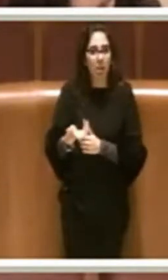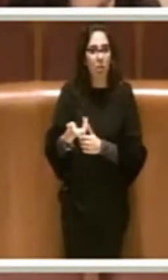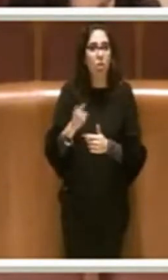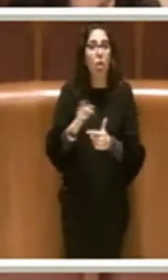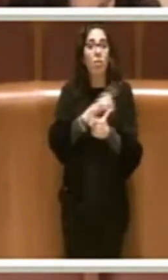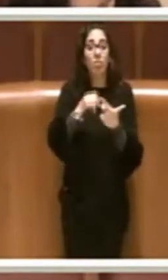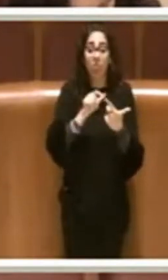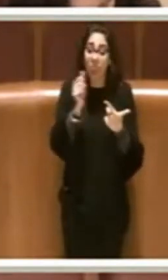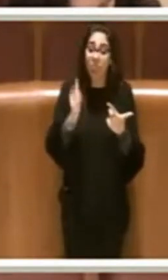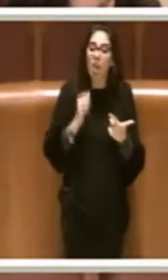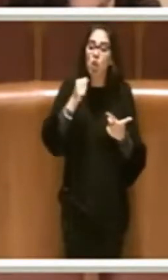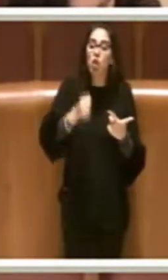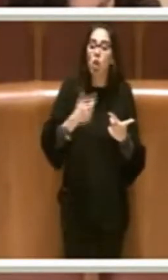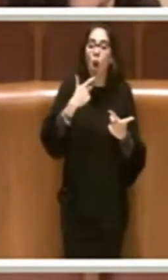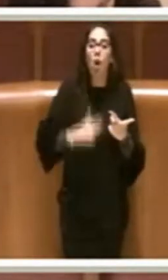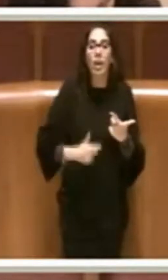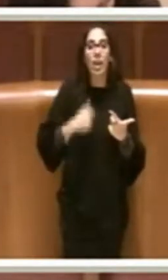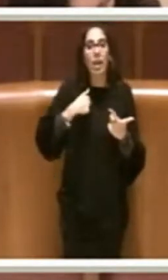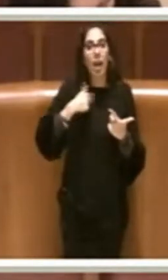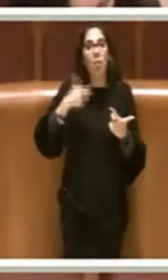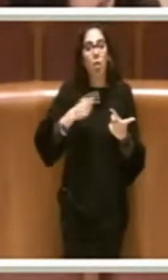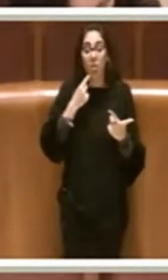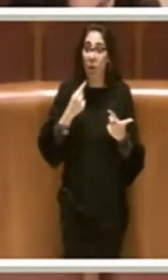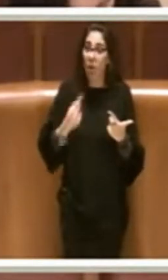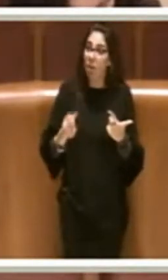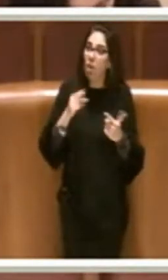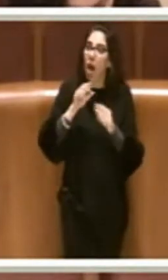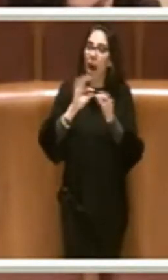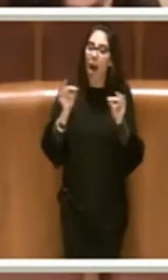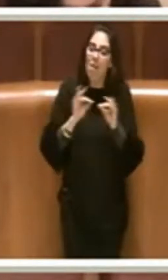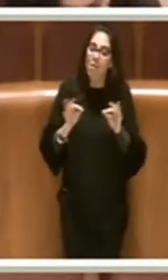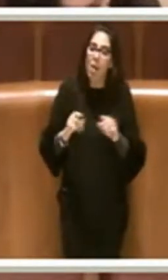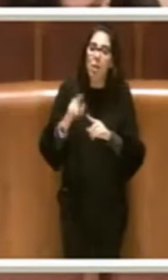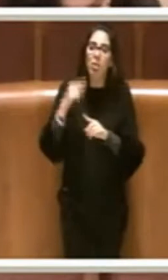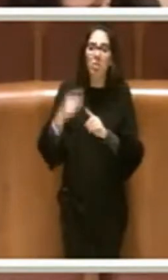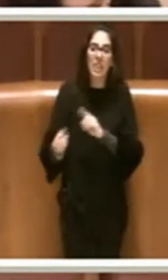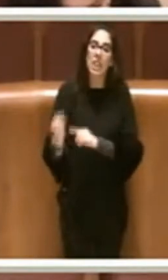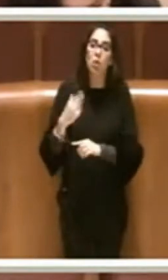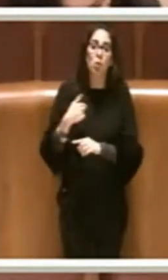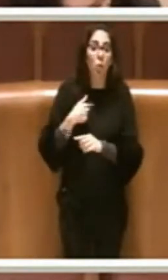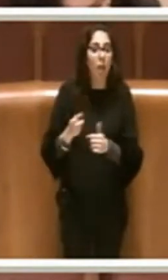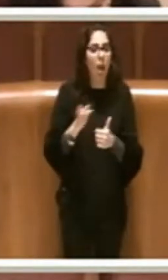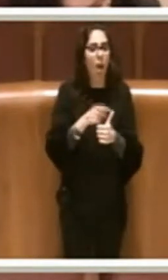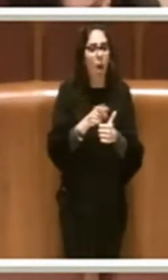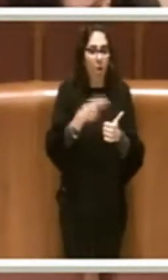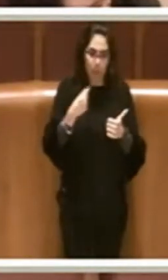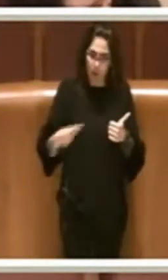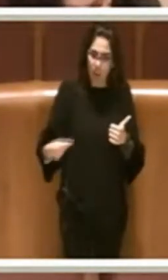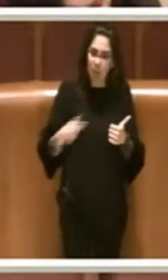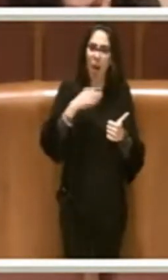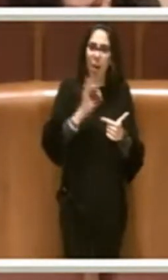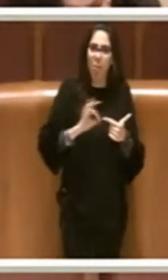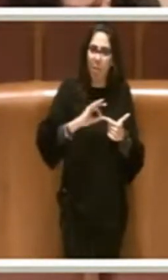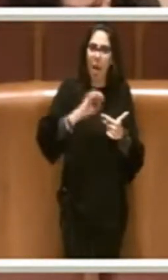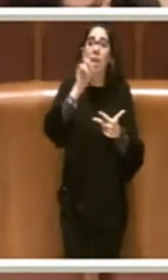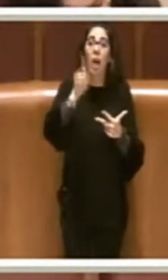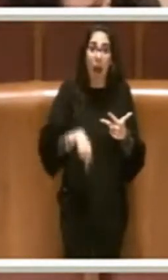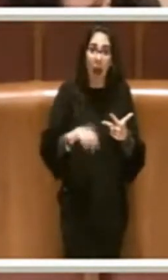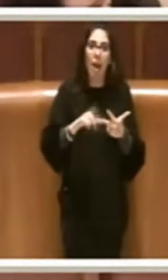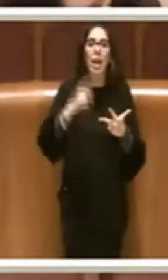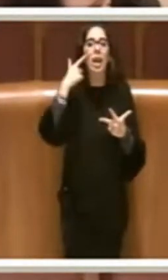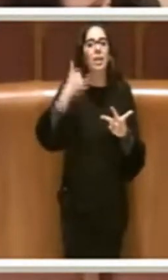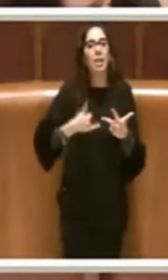storica perché, come ho detto, le affermazioni che mi si attribuiscono insultano prima che la mia professionalità e la mia preparazione, la mia